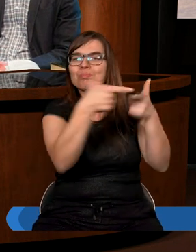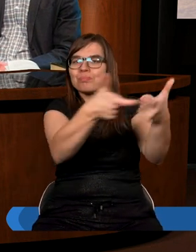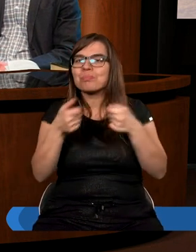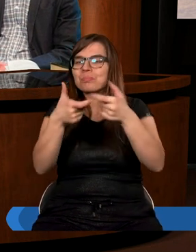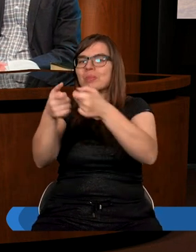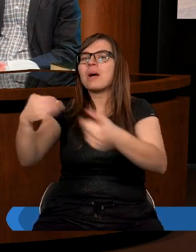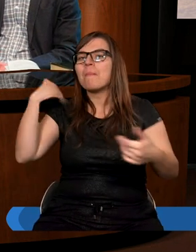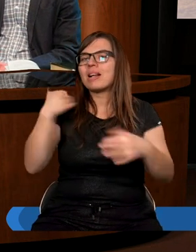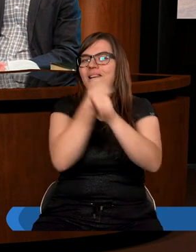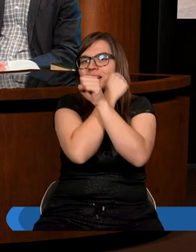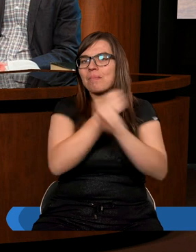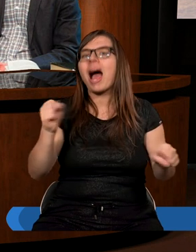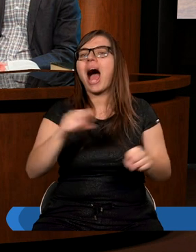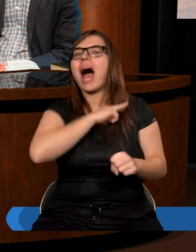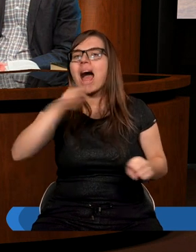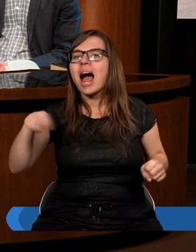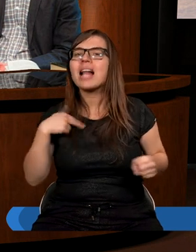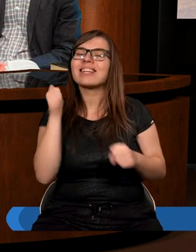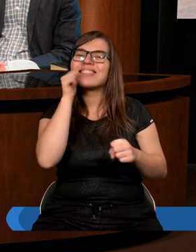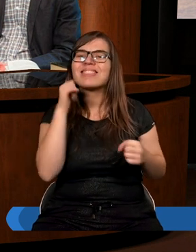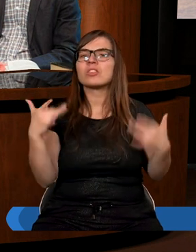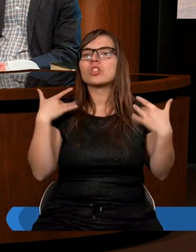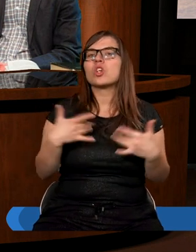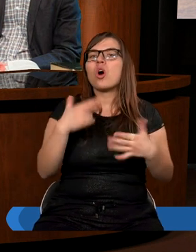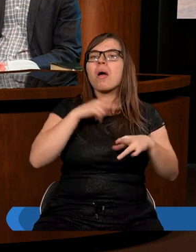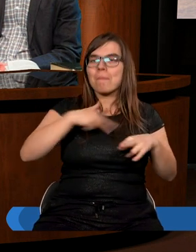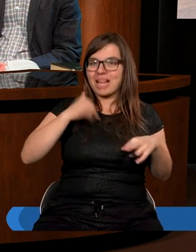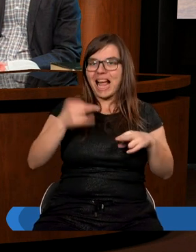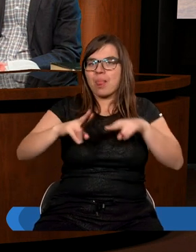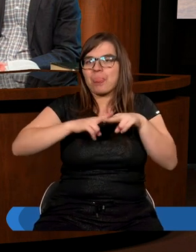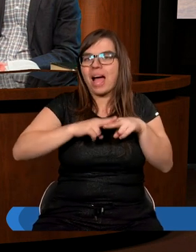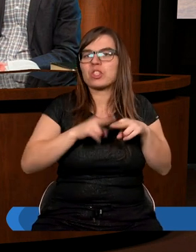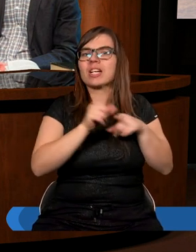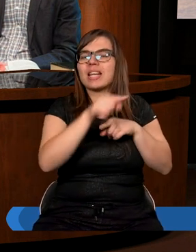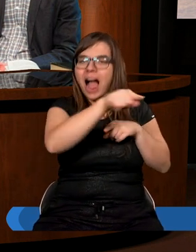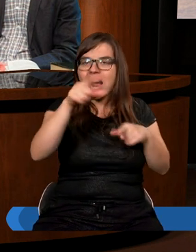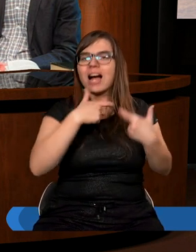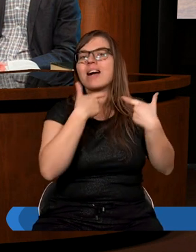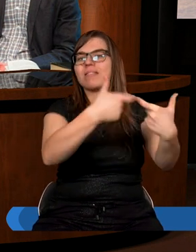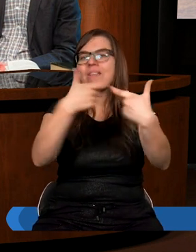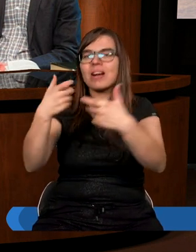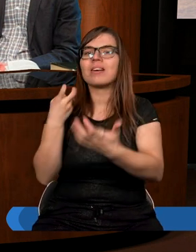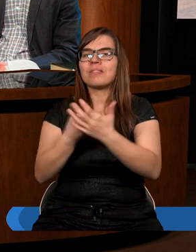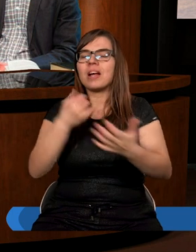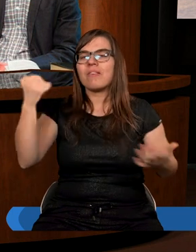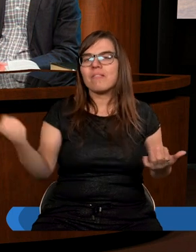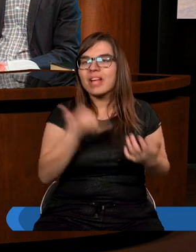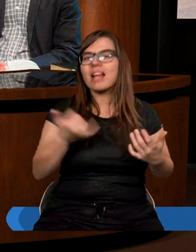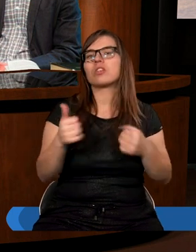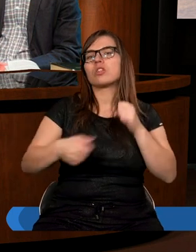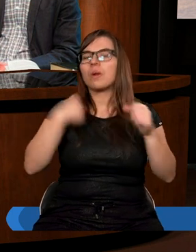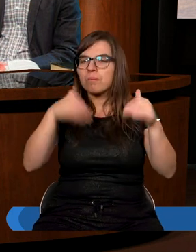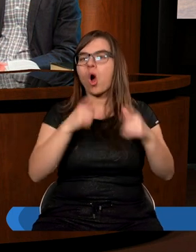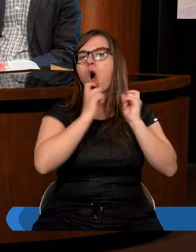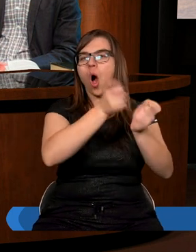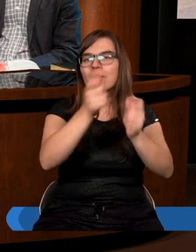a nas w codzienności używa jako swoich narzędzi, byśmy tą Ewangelię wieczną mogli każdemu zwiastować,